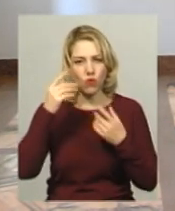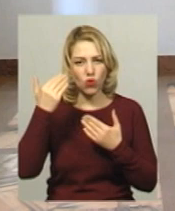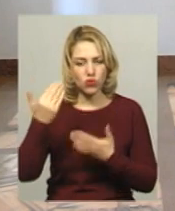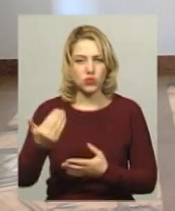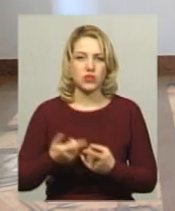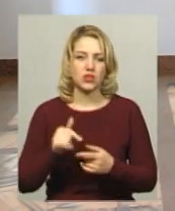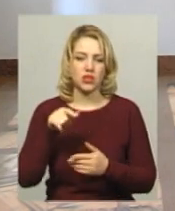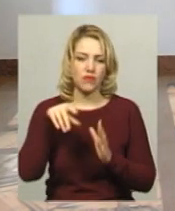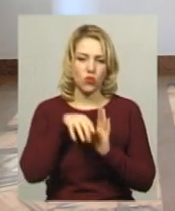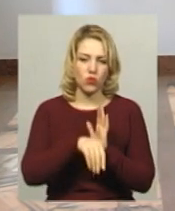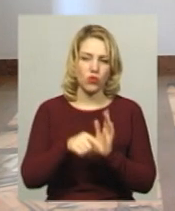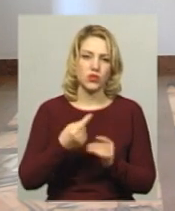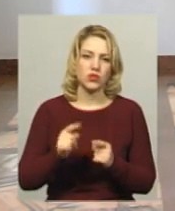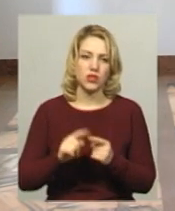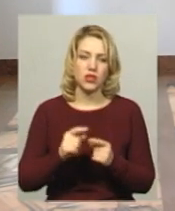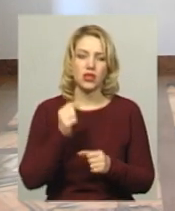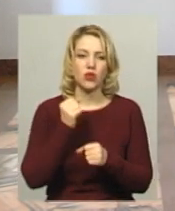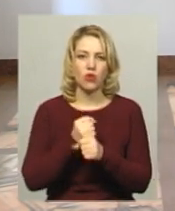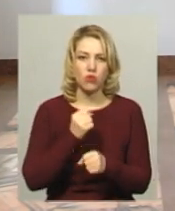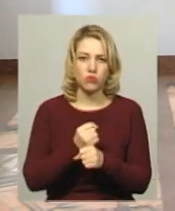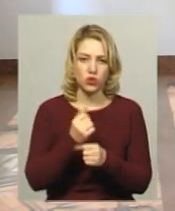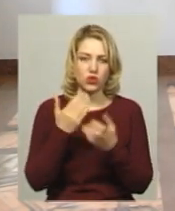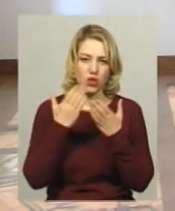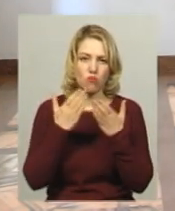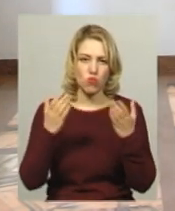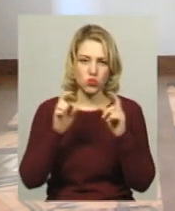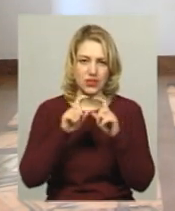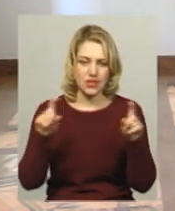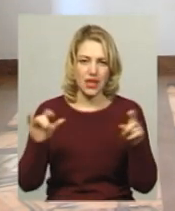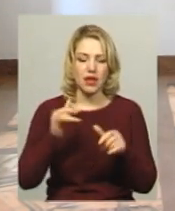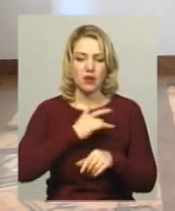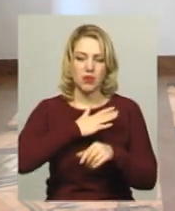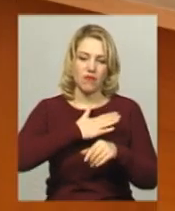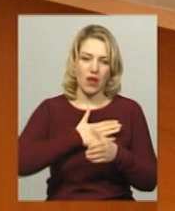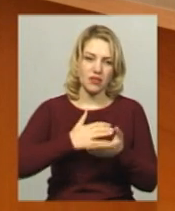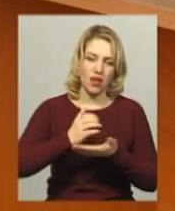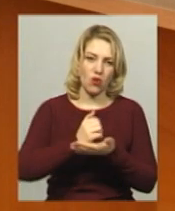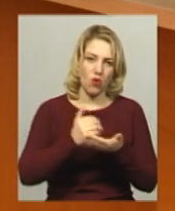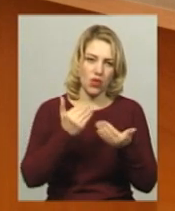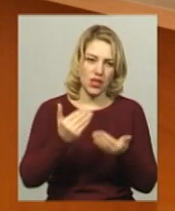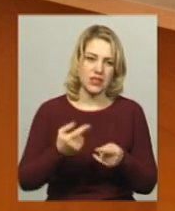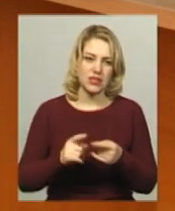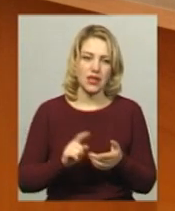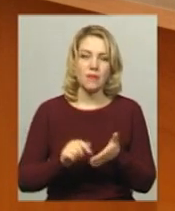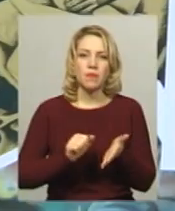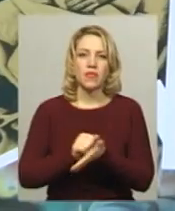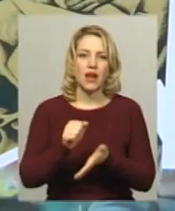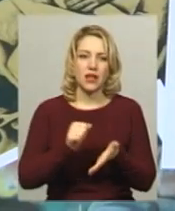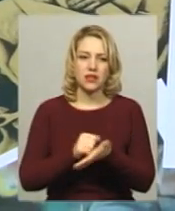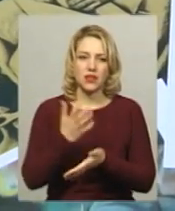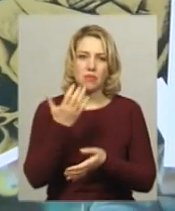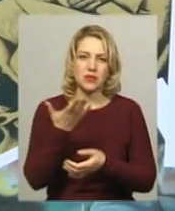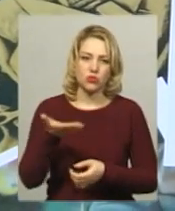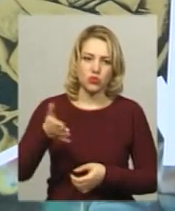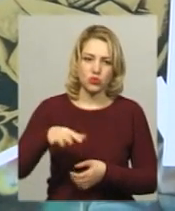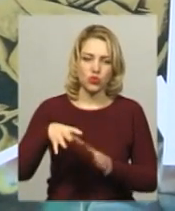цих листівок є як і роботи з фондів художнього музею, так і роботи з приватної колекції митця. Наклад буклету – 500 примірників. До нього